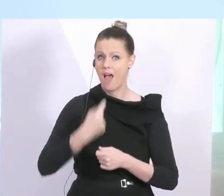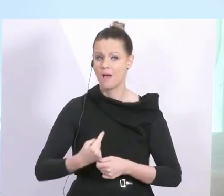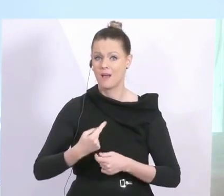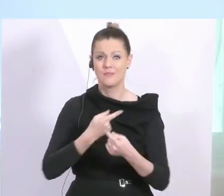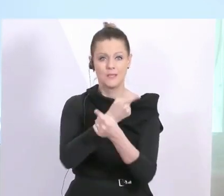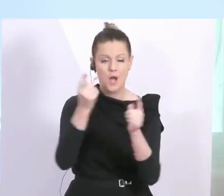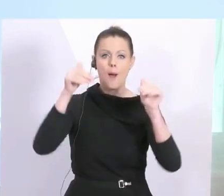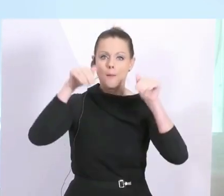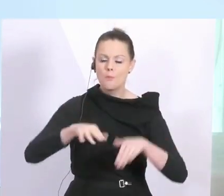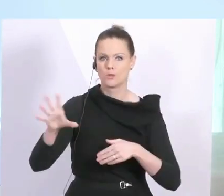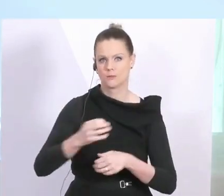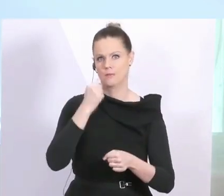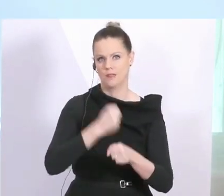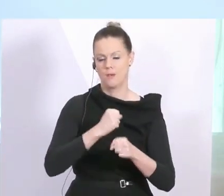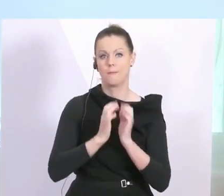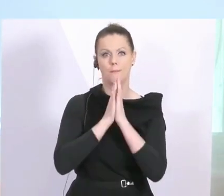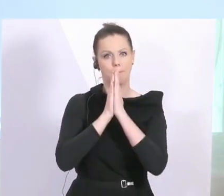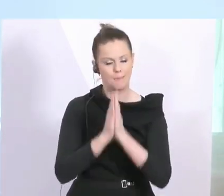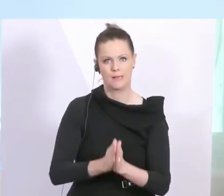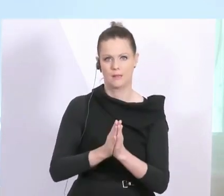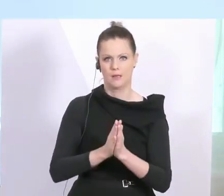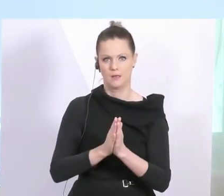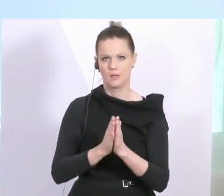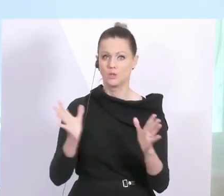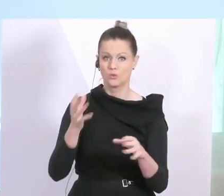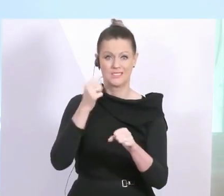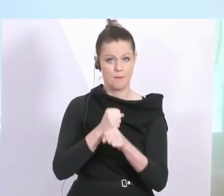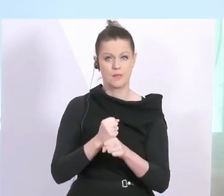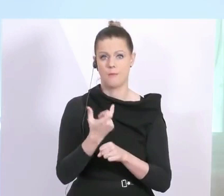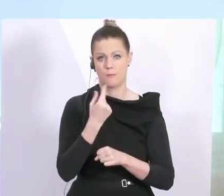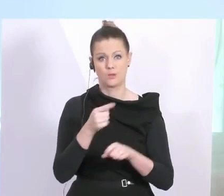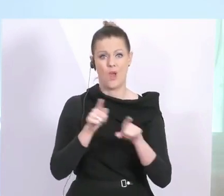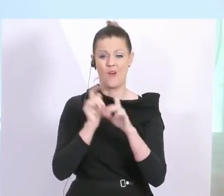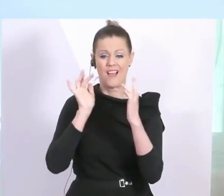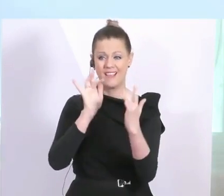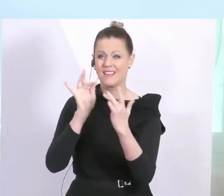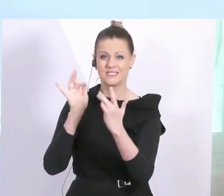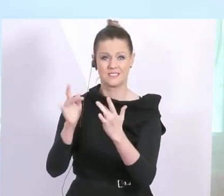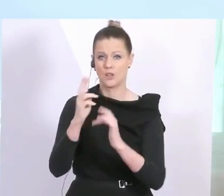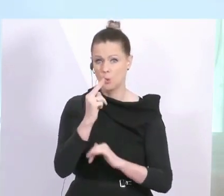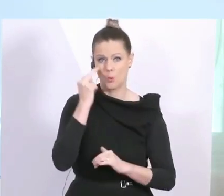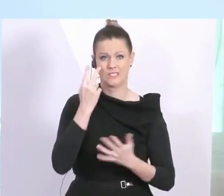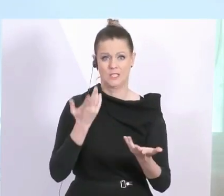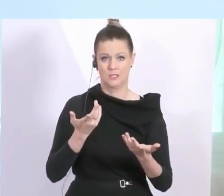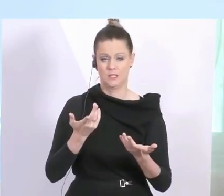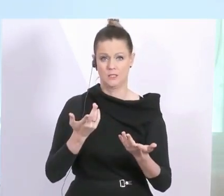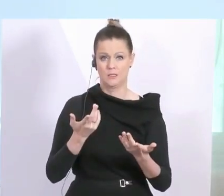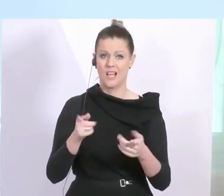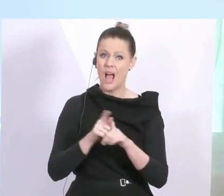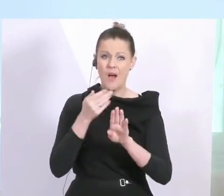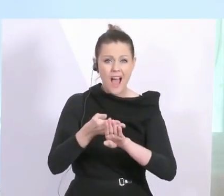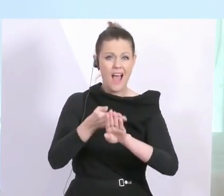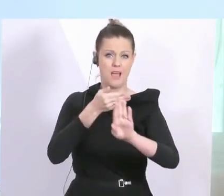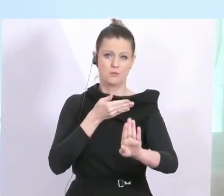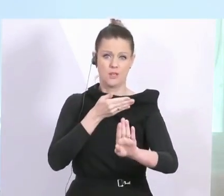dass Sie mitmachen. Bitte tun Sie das. Zusammenhalten heißt jetzt auch aufeinander schauen. Und das heißt Abstand